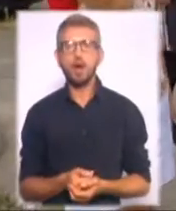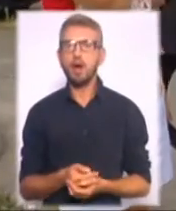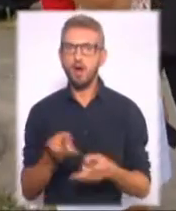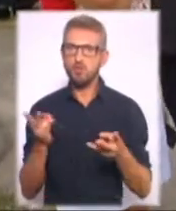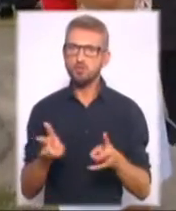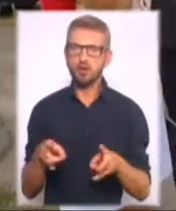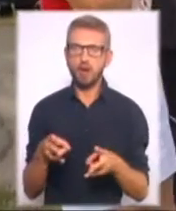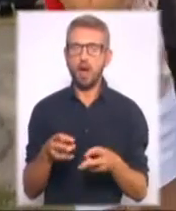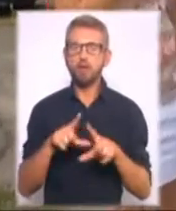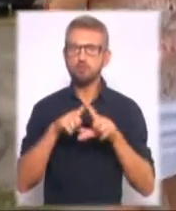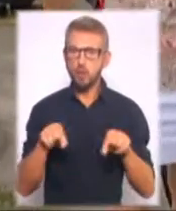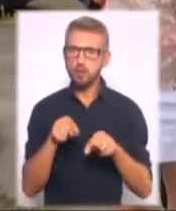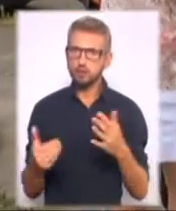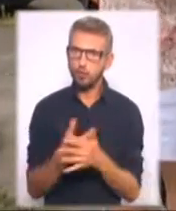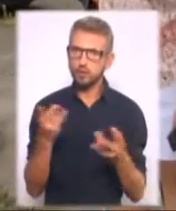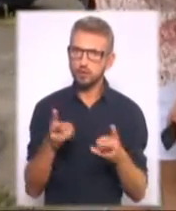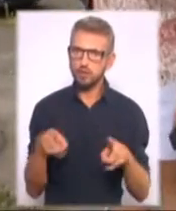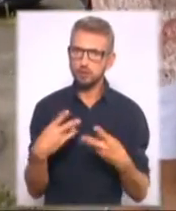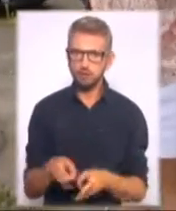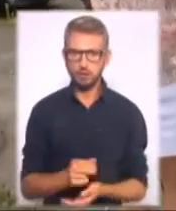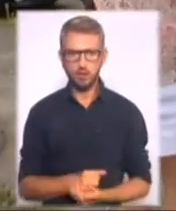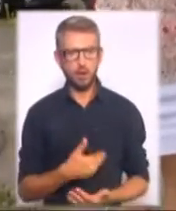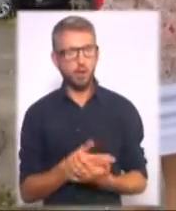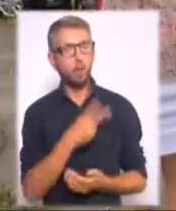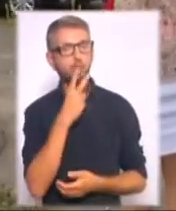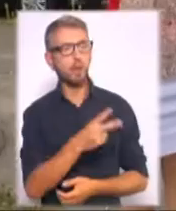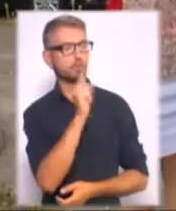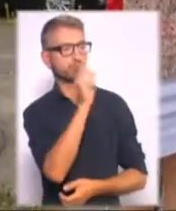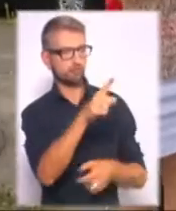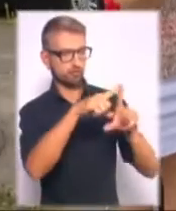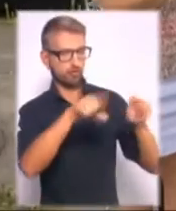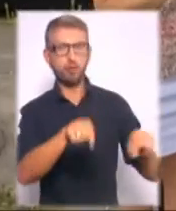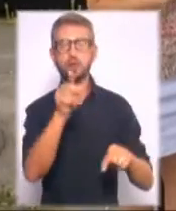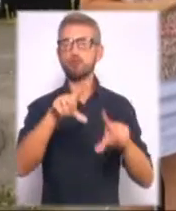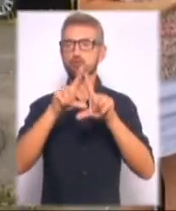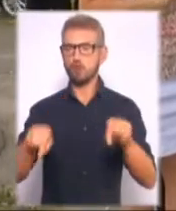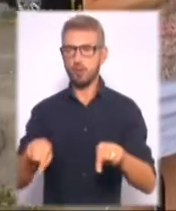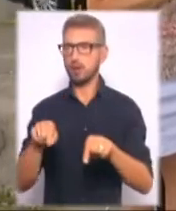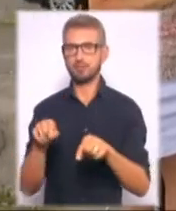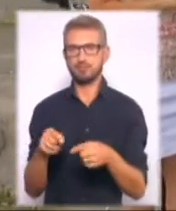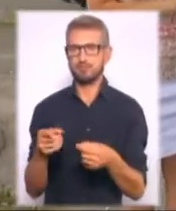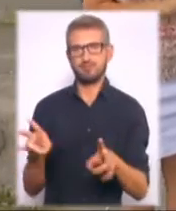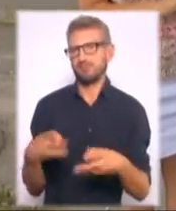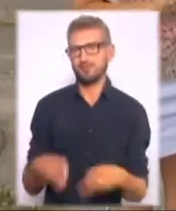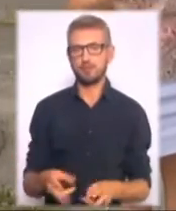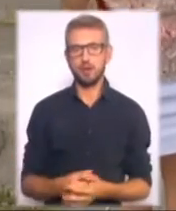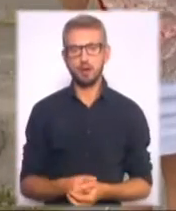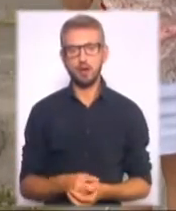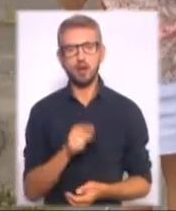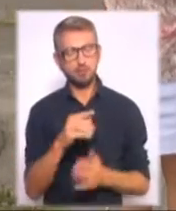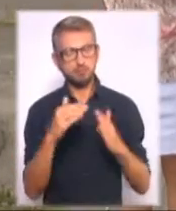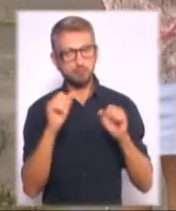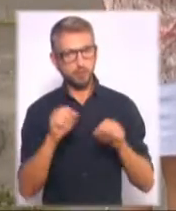у школах взагалі в цьому мікрорайоні? Ось школа. Ось школа. Тут немає такої? Тобто його можна віддавати під